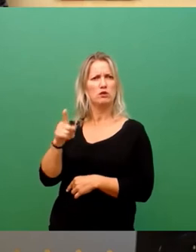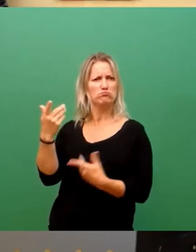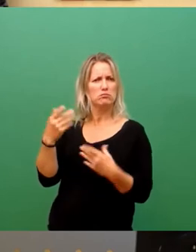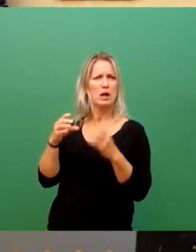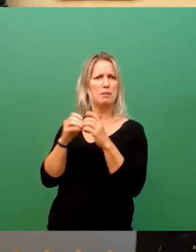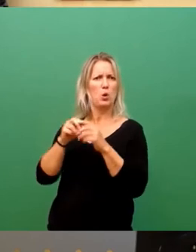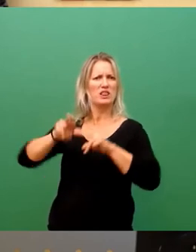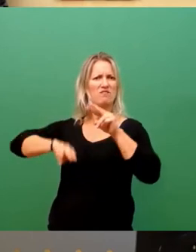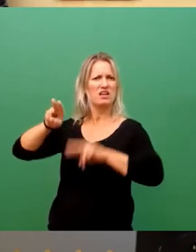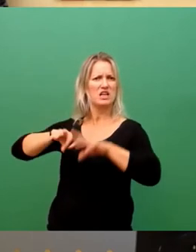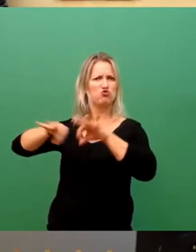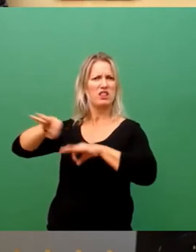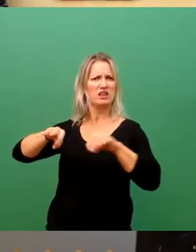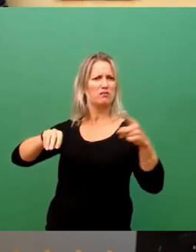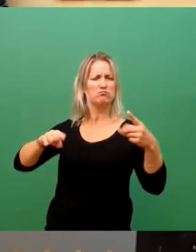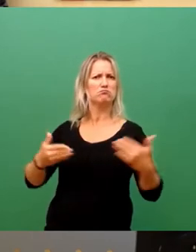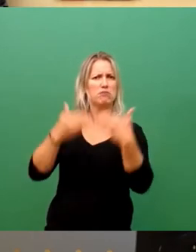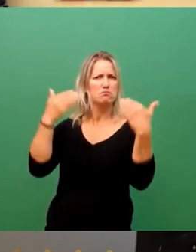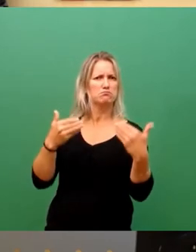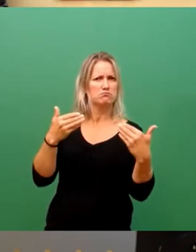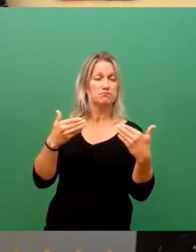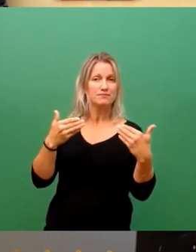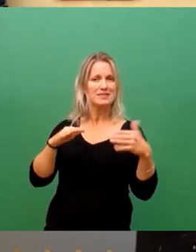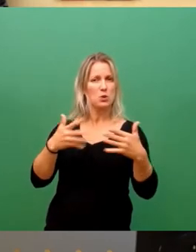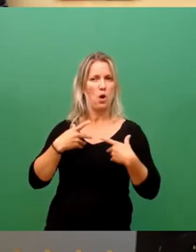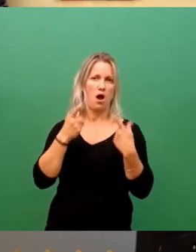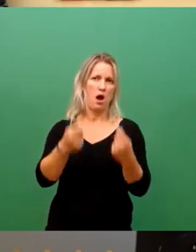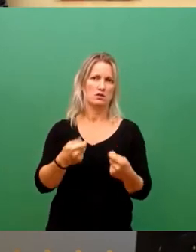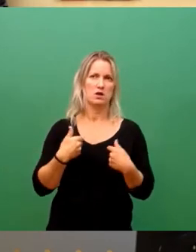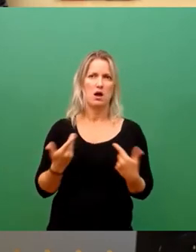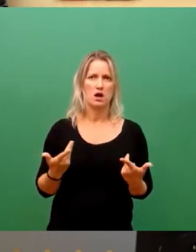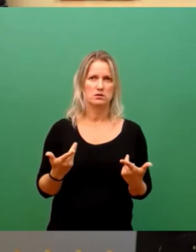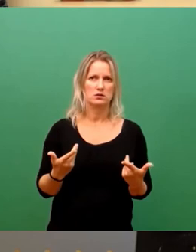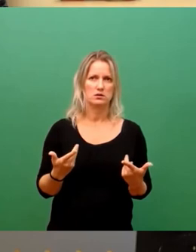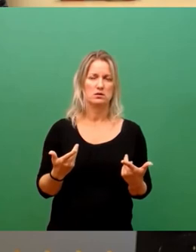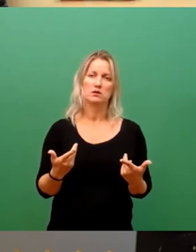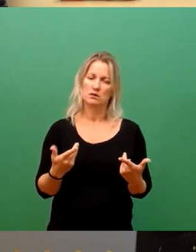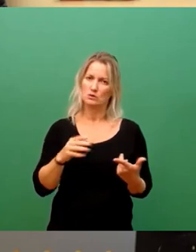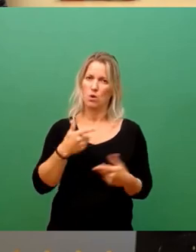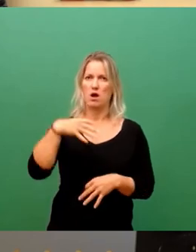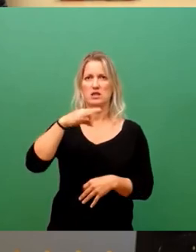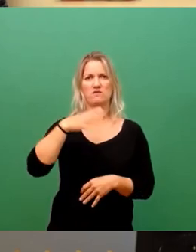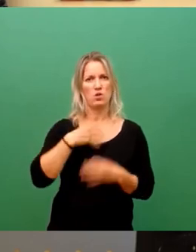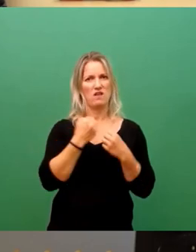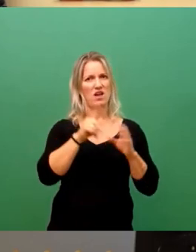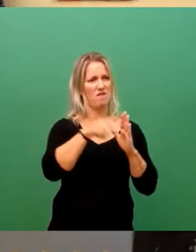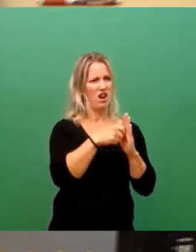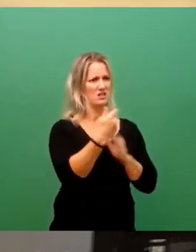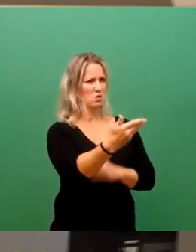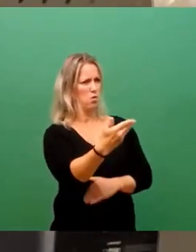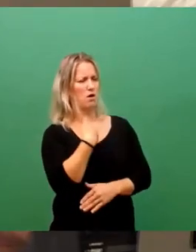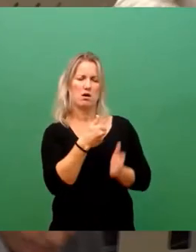Biodiversitätsstrategie sein sollte. Also das ist der Antrag, den ich stelle. Den Antrag der Freien Wähler lehnen wir ab. Danke.